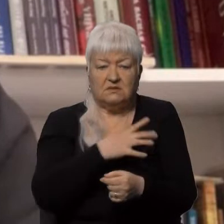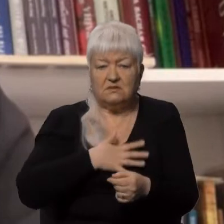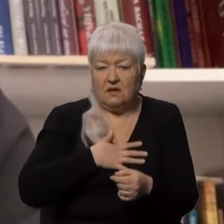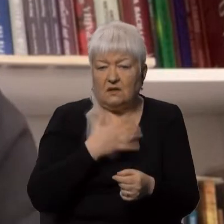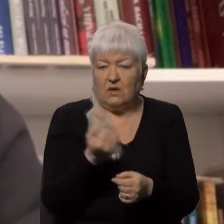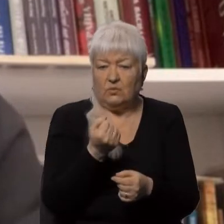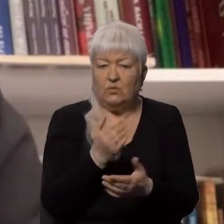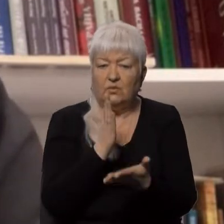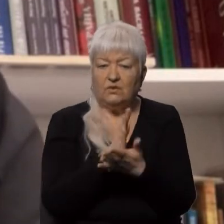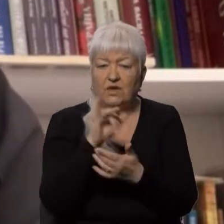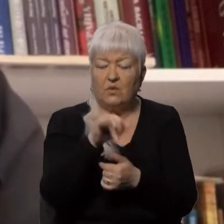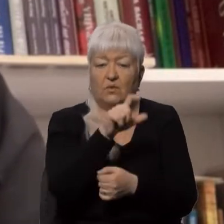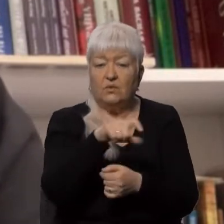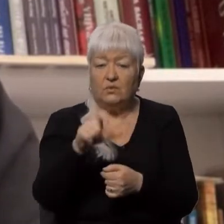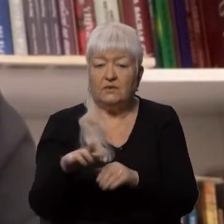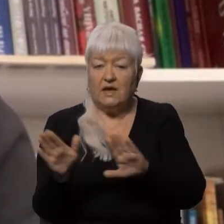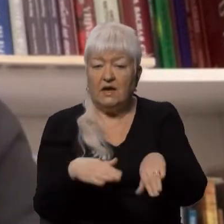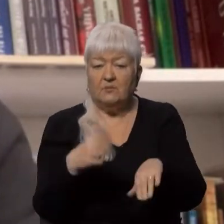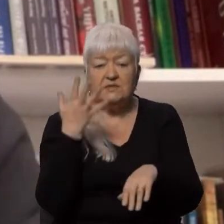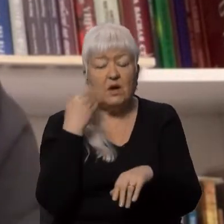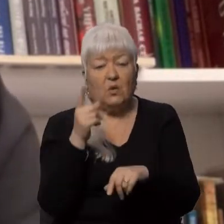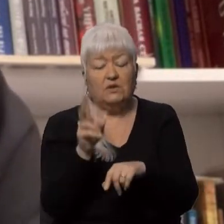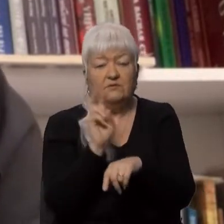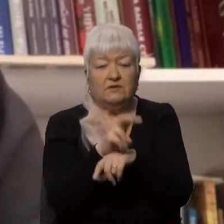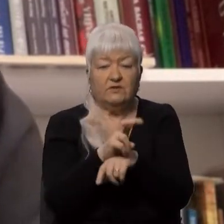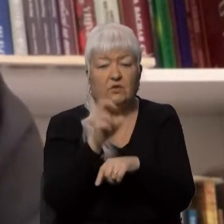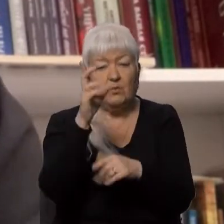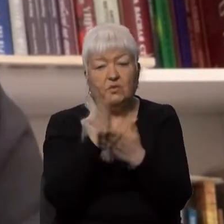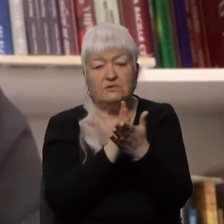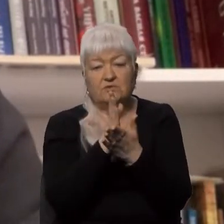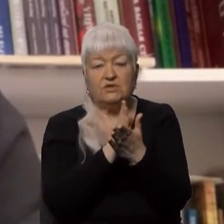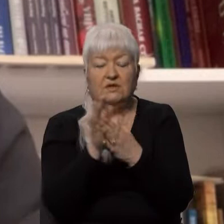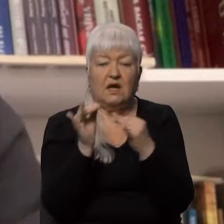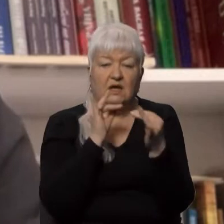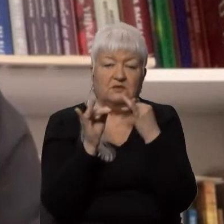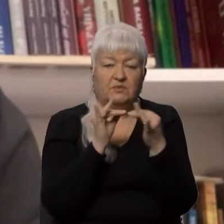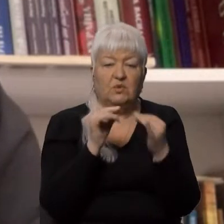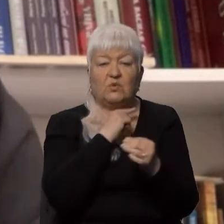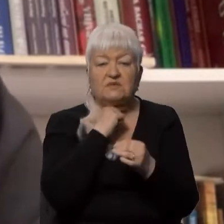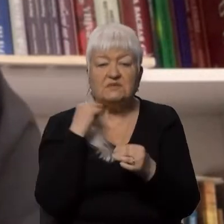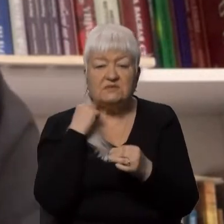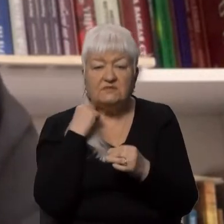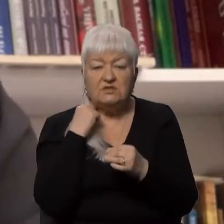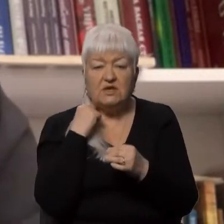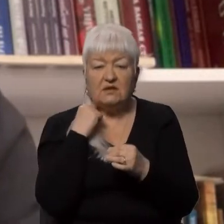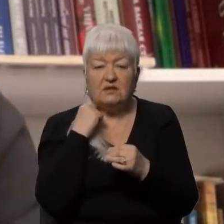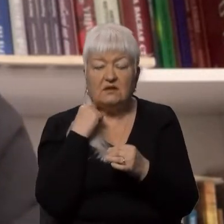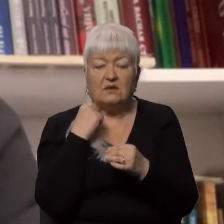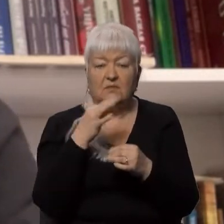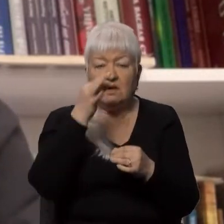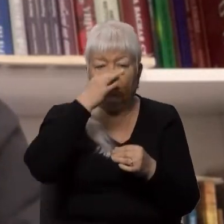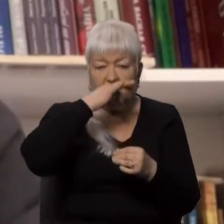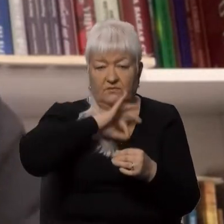людей після того, як вони відвідують богослужіння, спілкуються зі священниками, приступають до таєнства. Тому